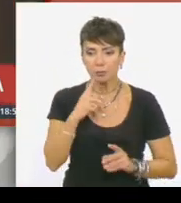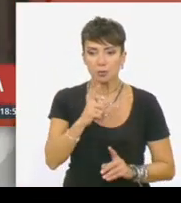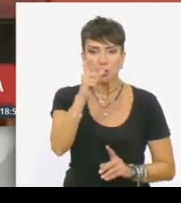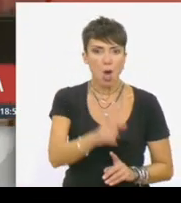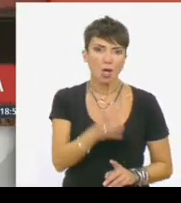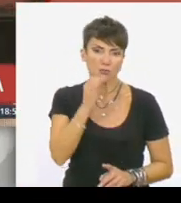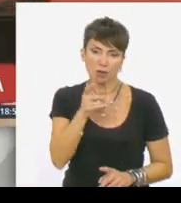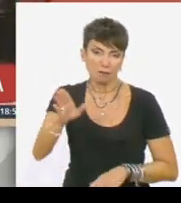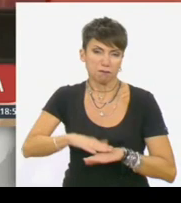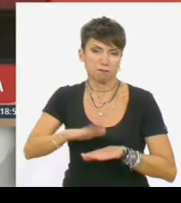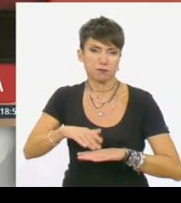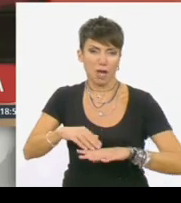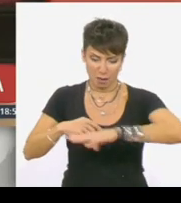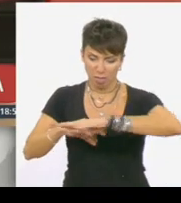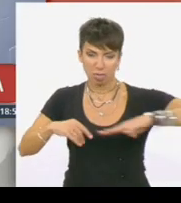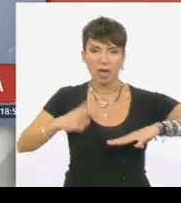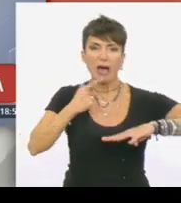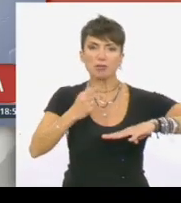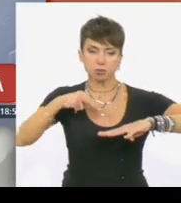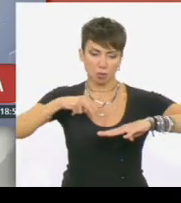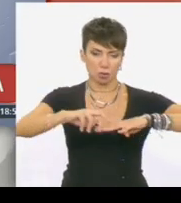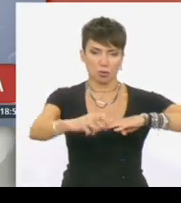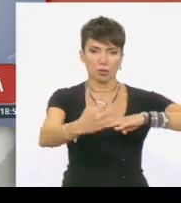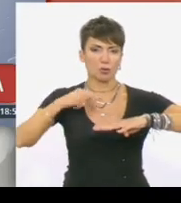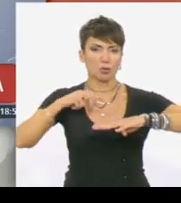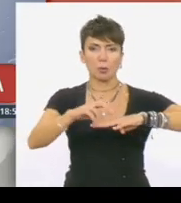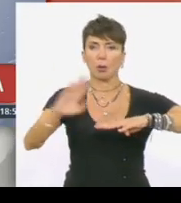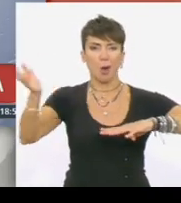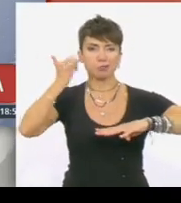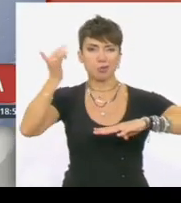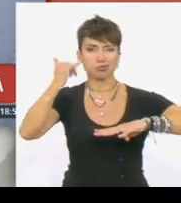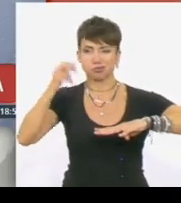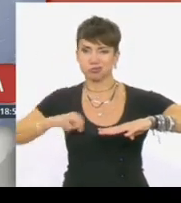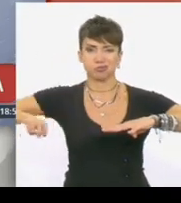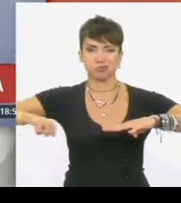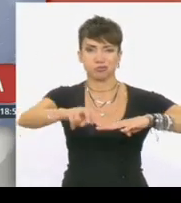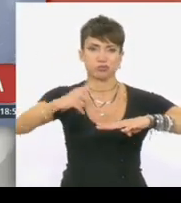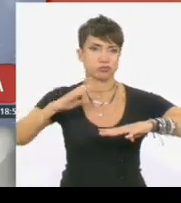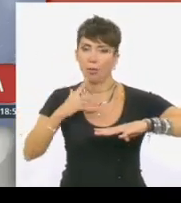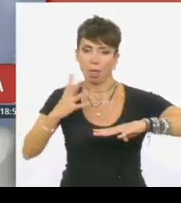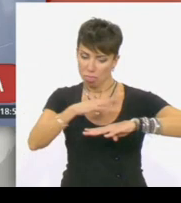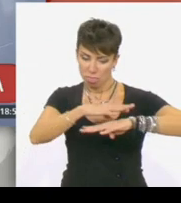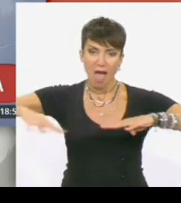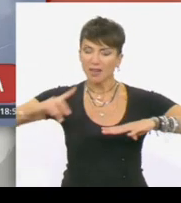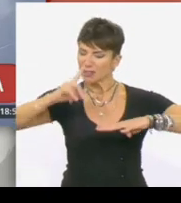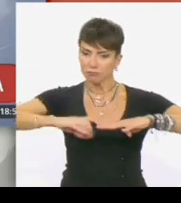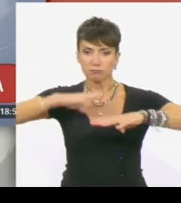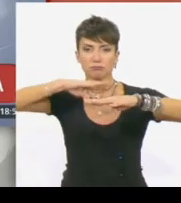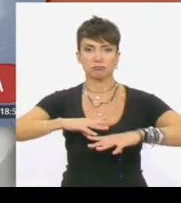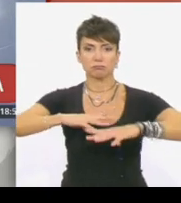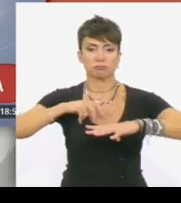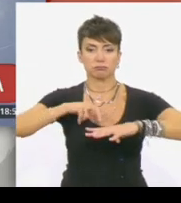επιρρύπτοντας τις ευθύνες στην άτυχη φοιτήτρια. Αν δεν είχε επιχειρήσει να περάσει την οδό Εγνατία σε σημείο που δεν υπήρχε διάβαση πεζών,